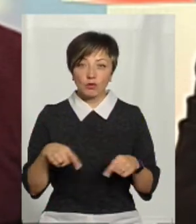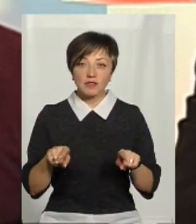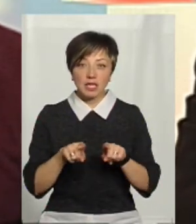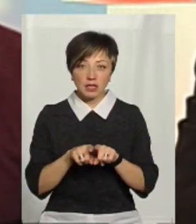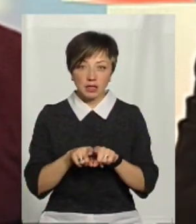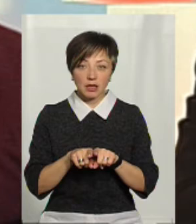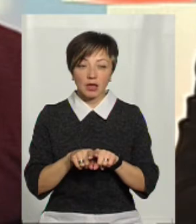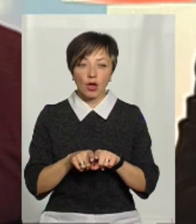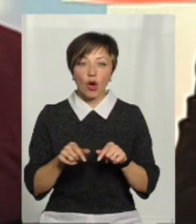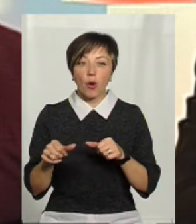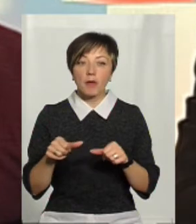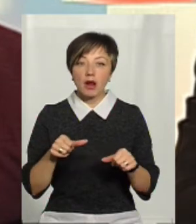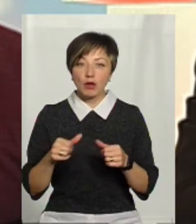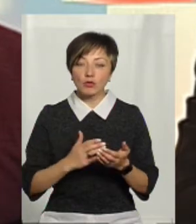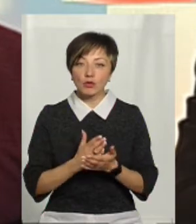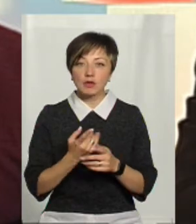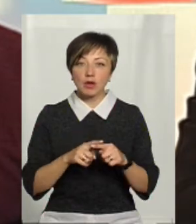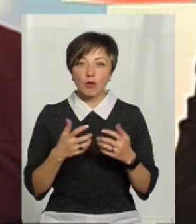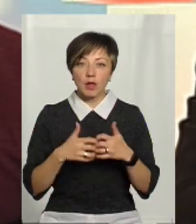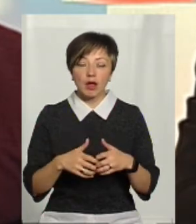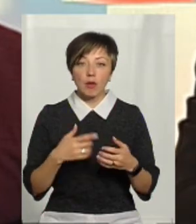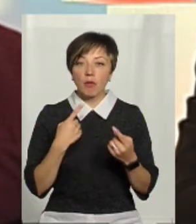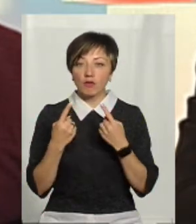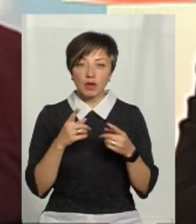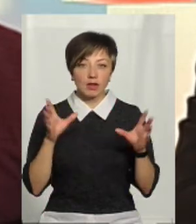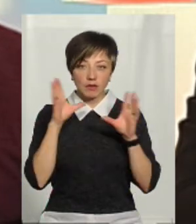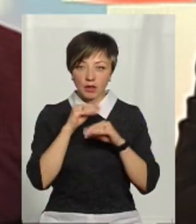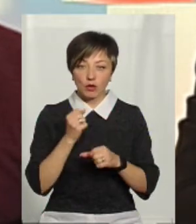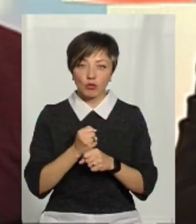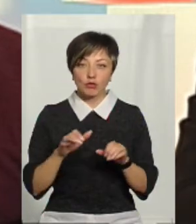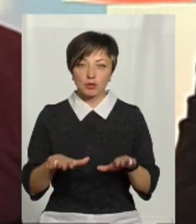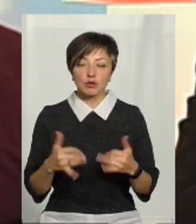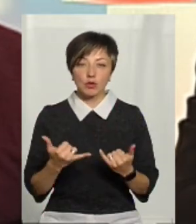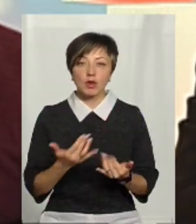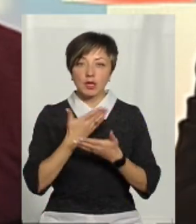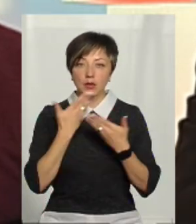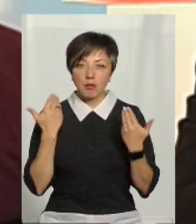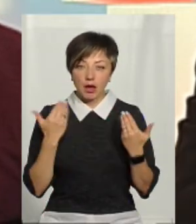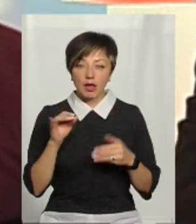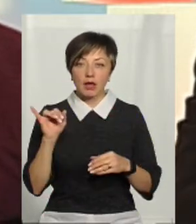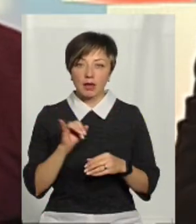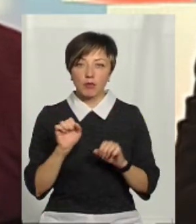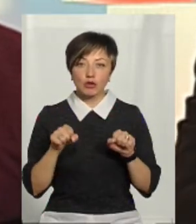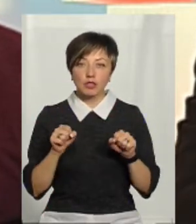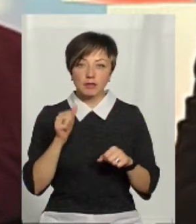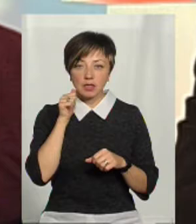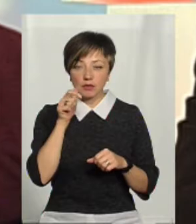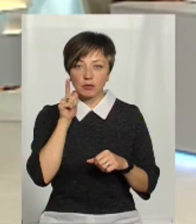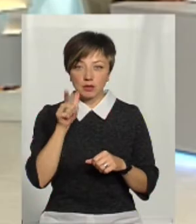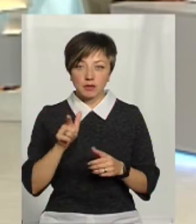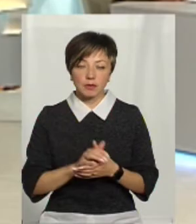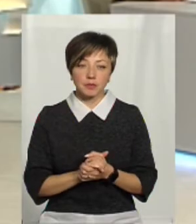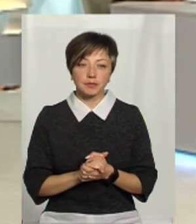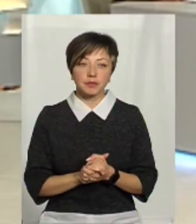-таки, з оператором, який обслуговував це обладнання, мені поговорити не вдалося. Його на робочому місці сьогодні немає, і він, можливо, буде завтра,